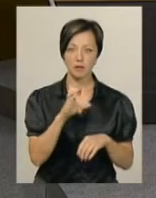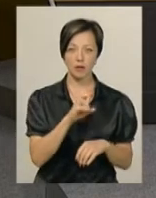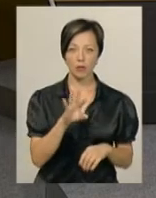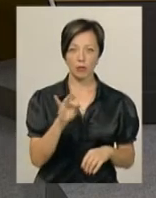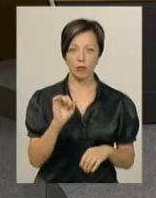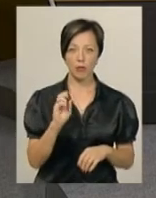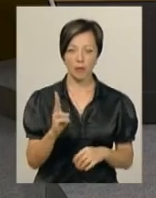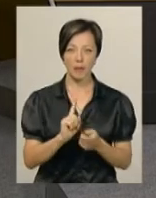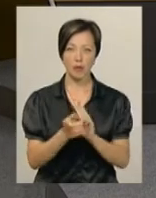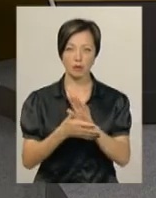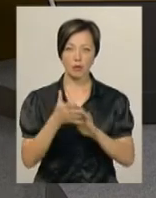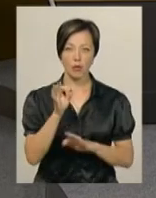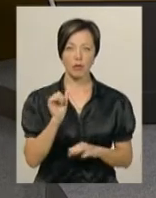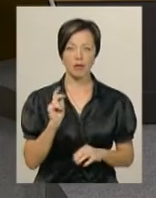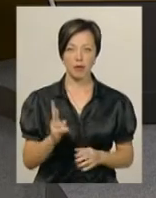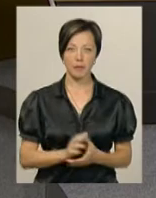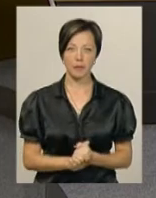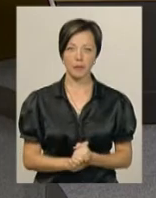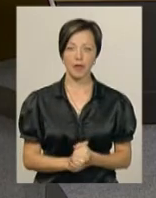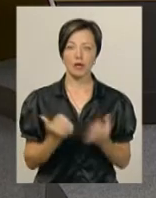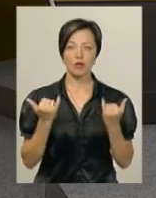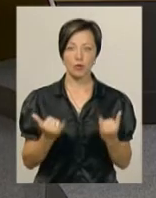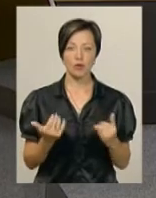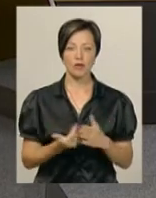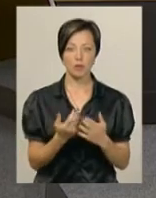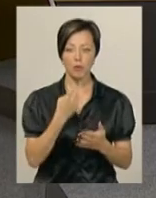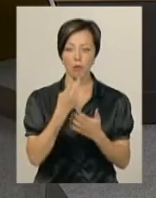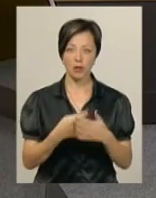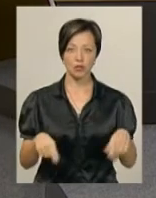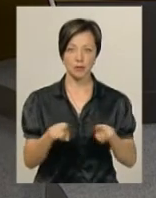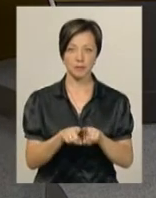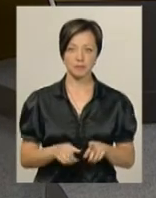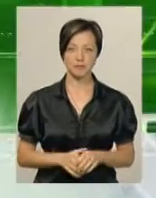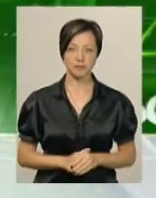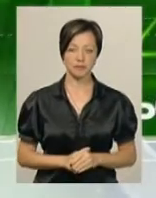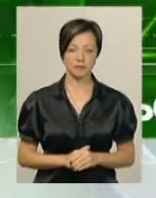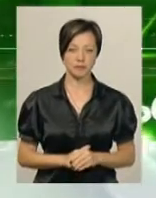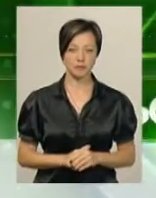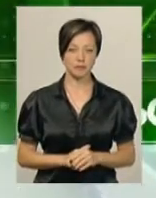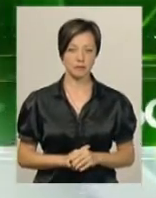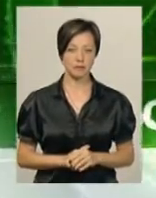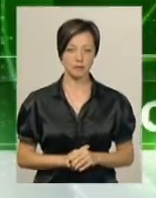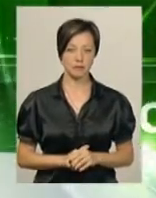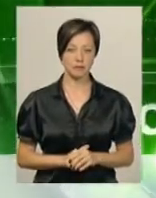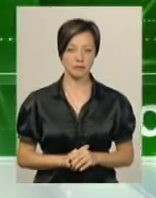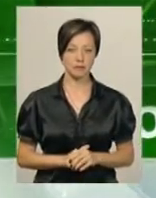Поробок, переклад на жестову мову Ольги Рибак. Сьогодні у випуску ви побачите. Музика